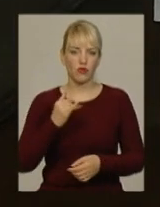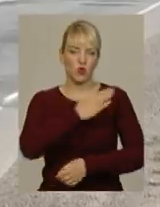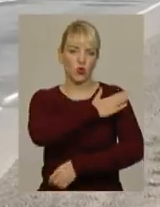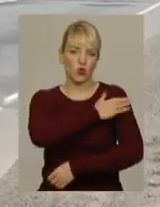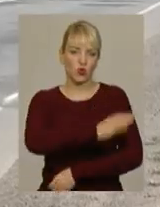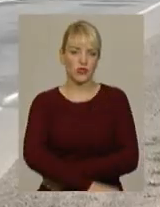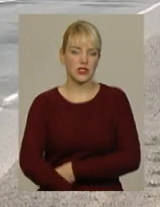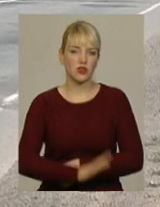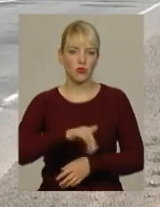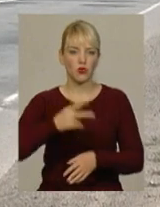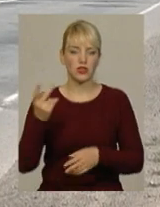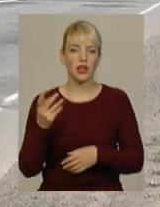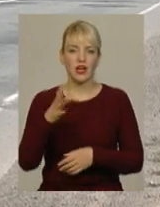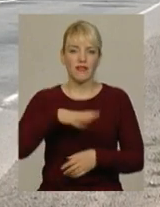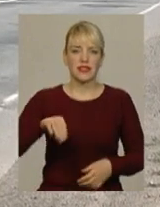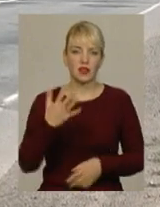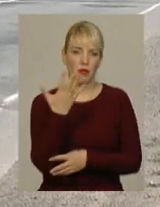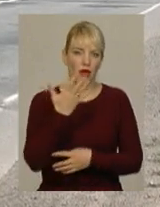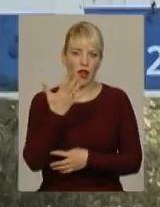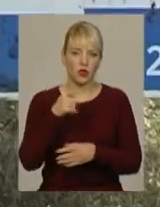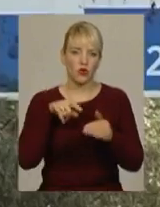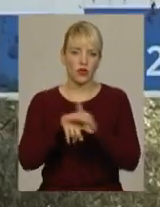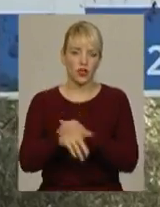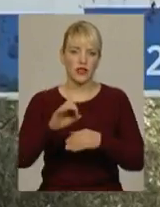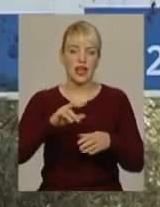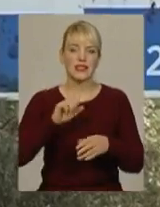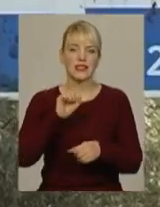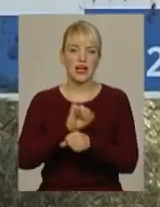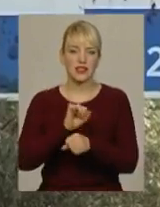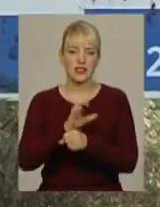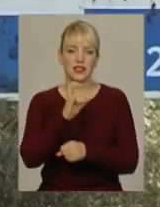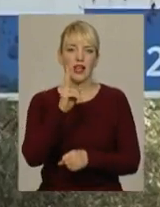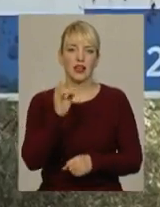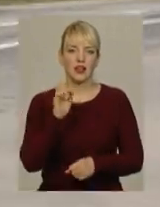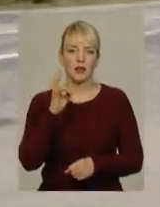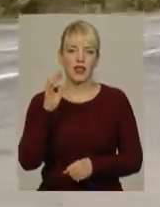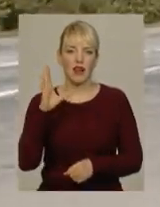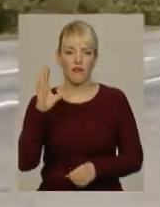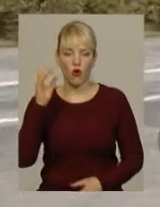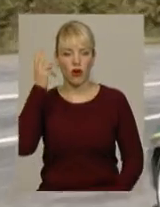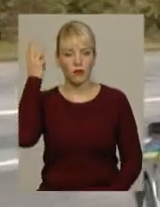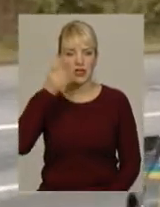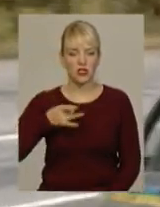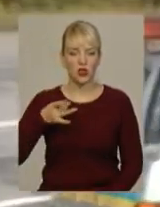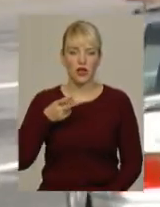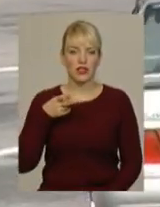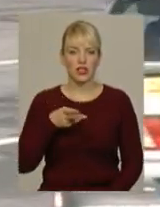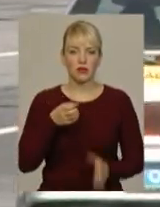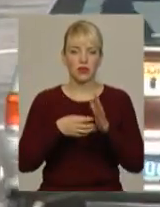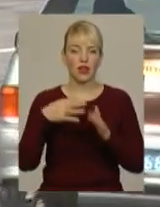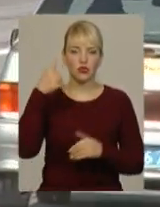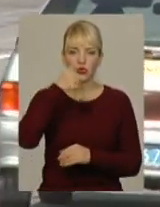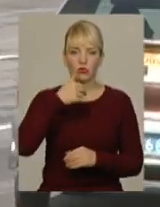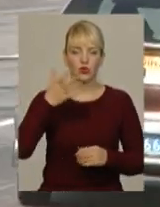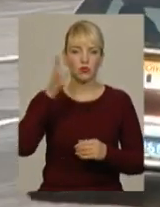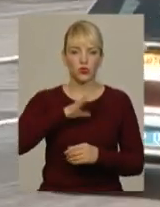після чого в'язні втекли. Сталося це на станції «Скібнево» Хмельницького району 25 липня 2015 року. Тоді в